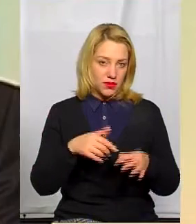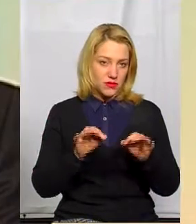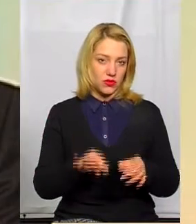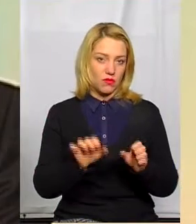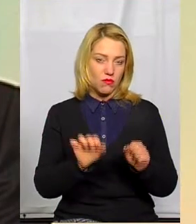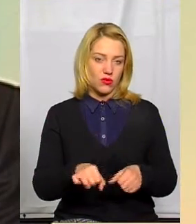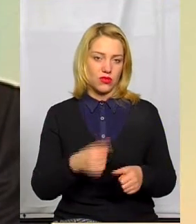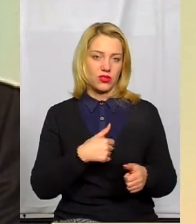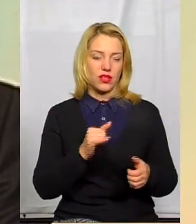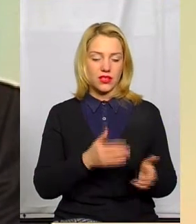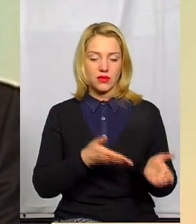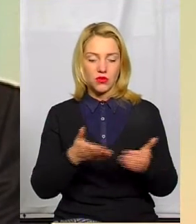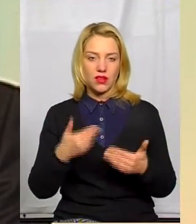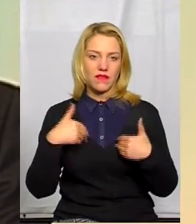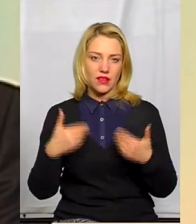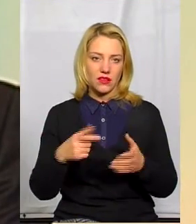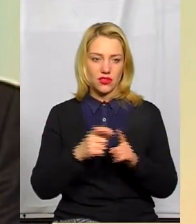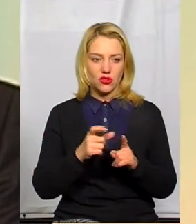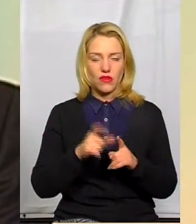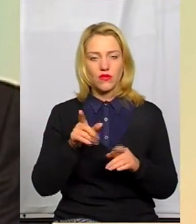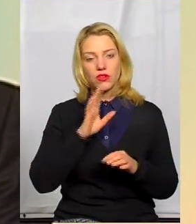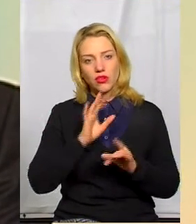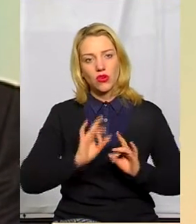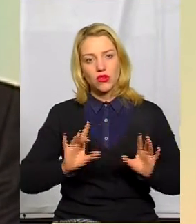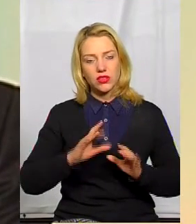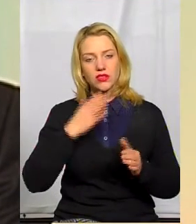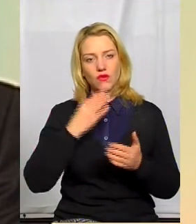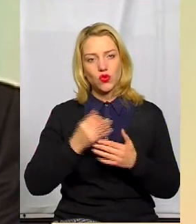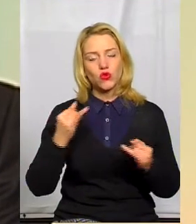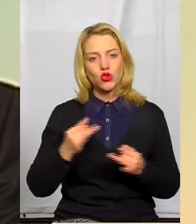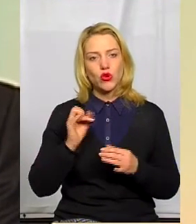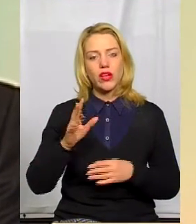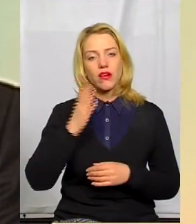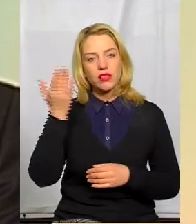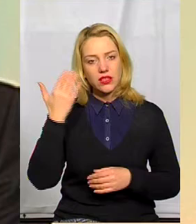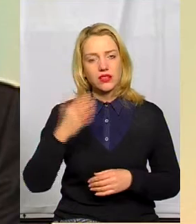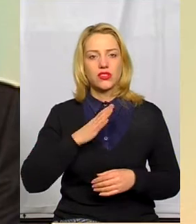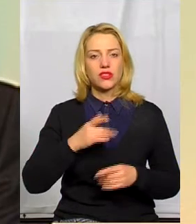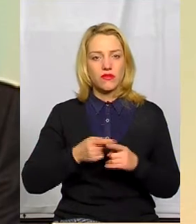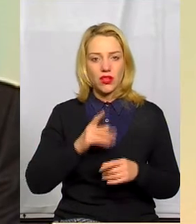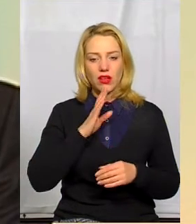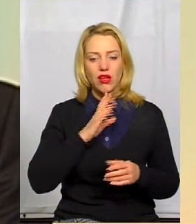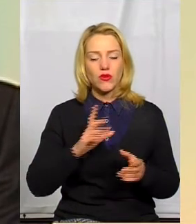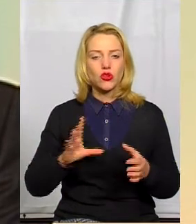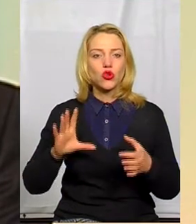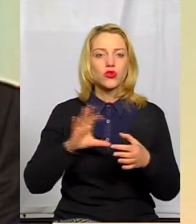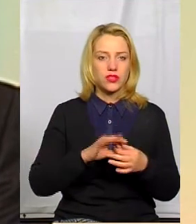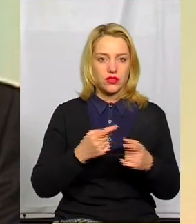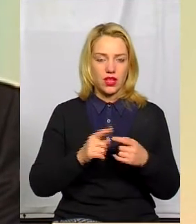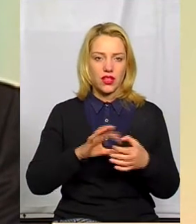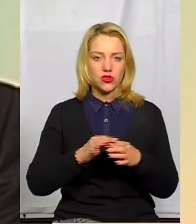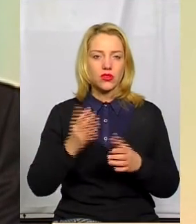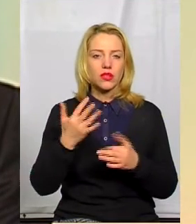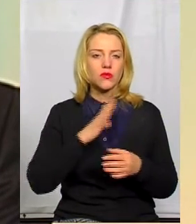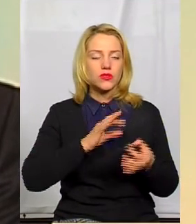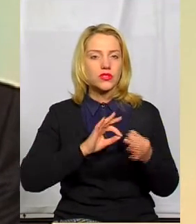і запросили її до вітального слова. Вона абсолютно невимушено розказала свою історію, як вона тоді долучилася до цього ланцюга, наскільки в той момент це